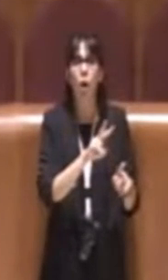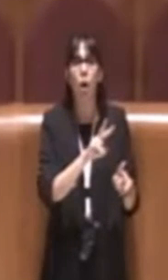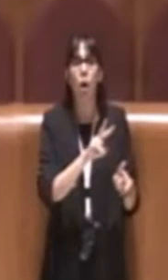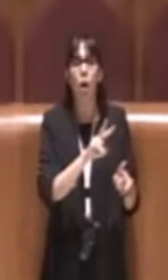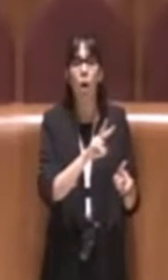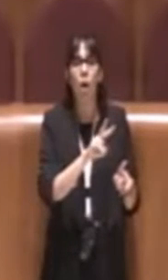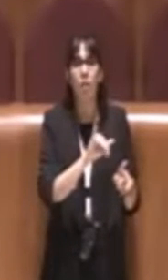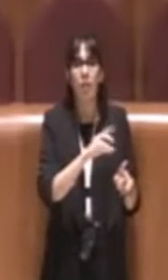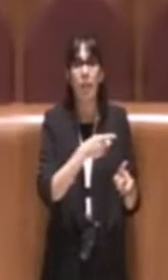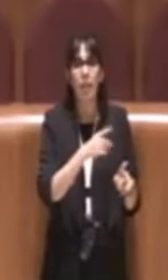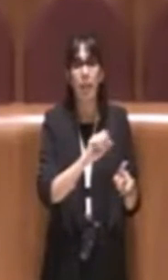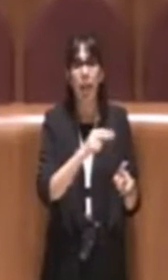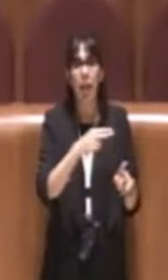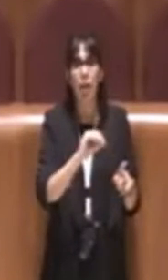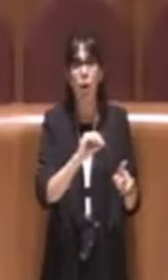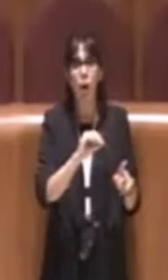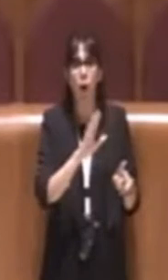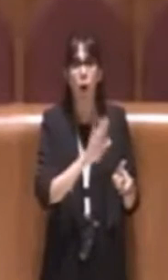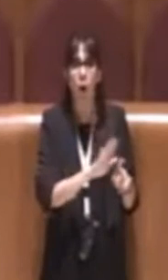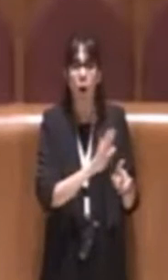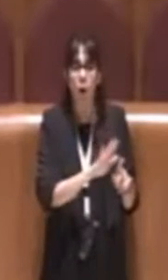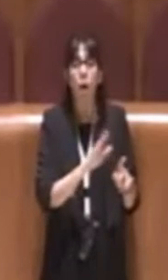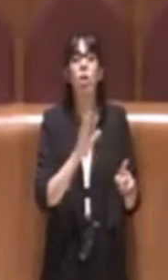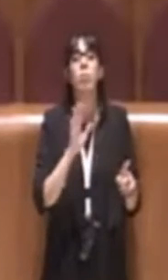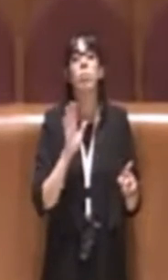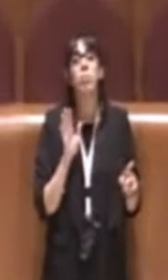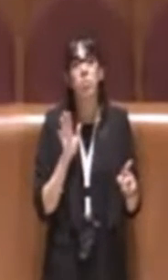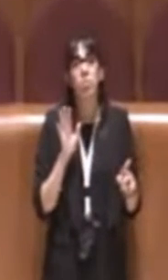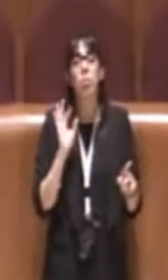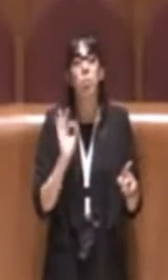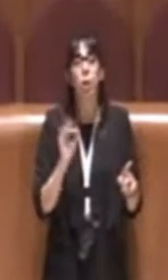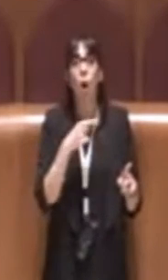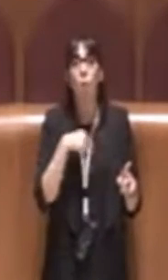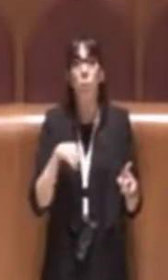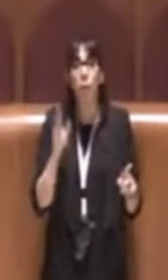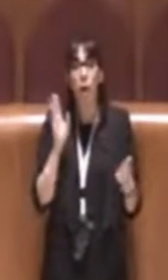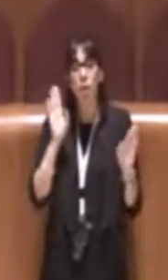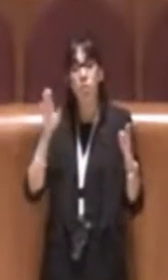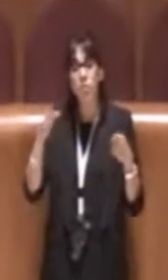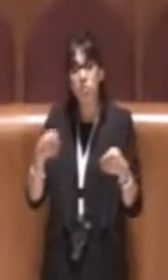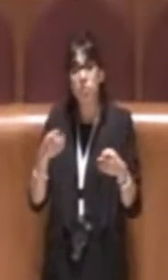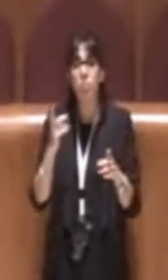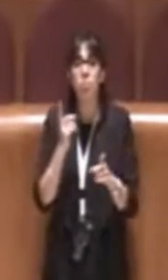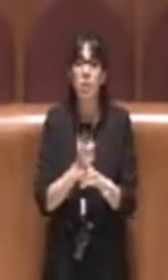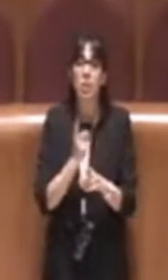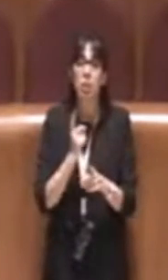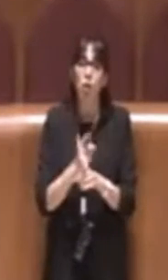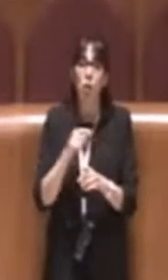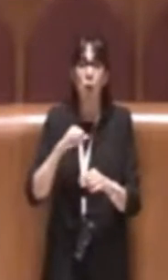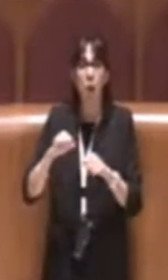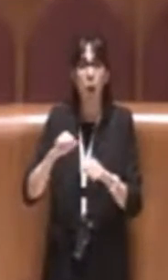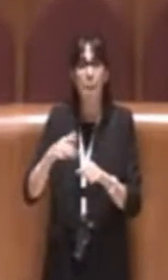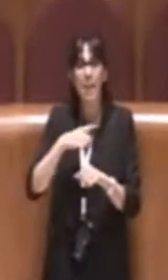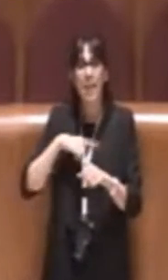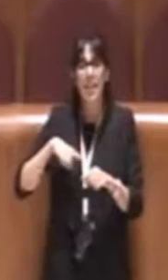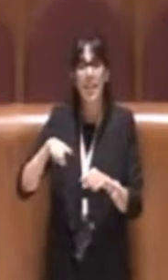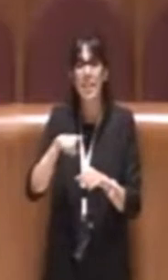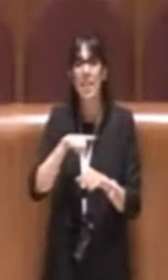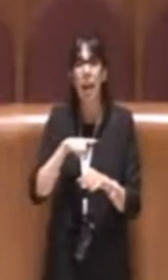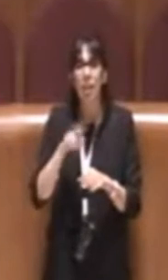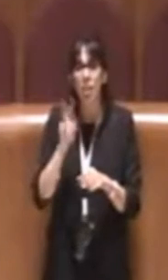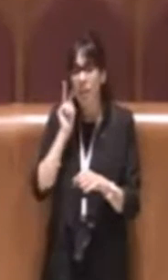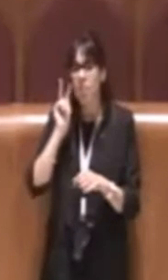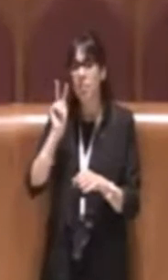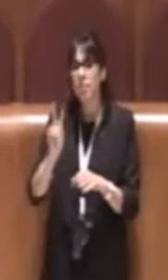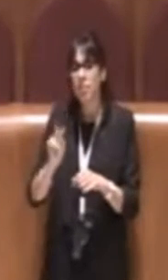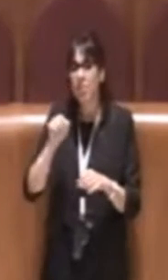studio di Paola Viganò, quanto appunto la necessità da parte di questa amministrazione di vedere